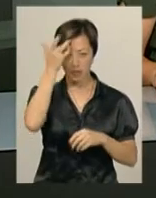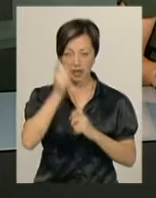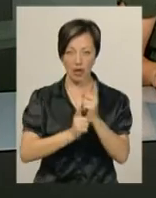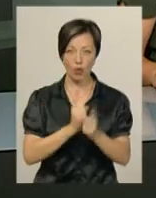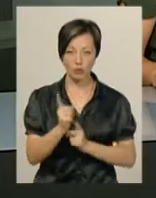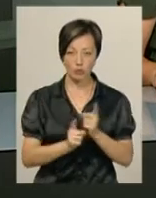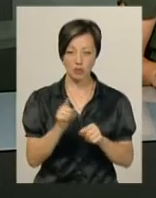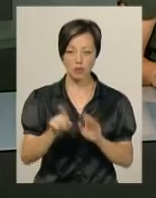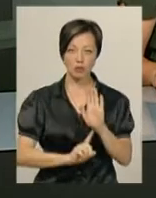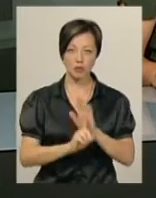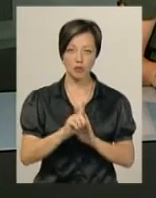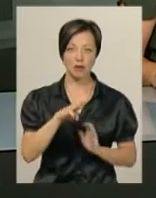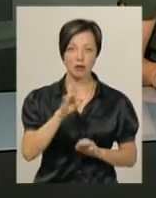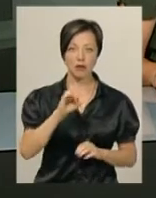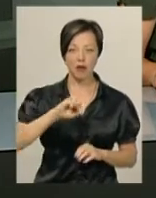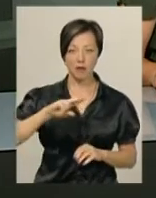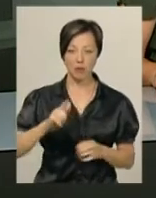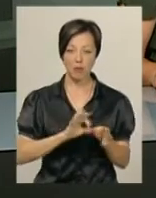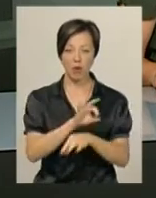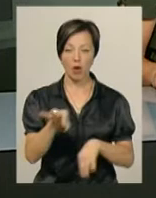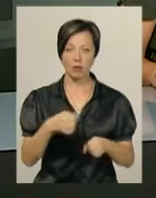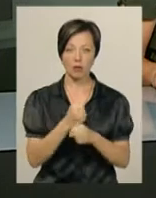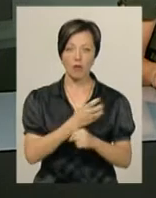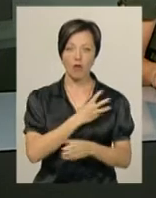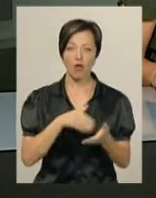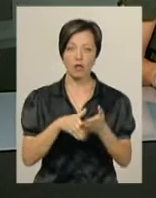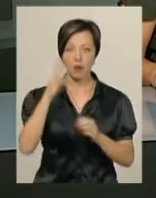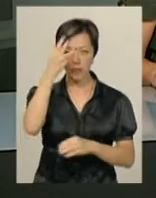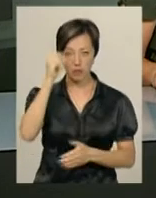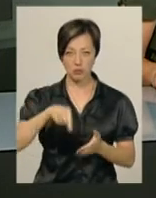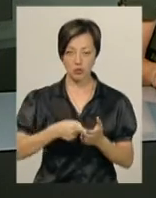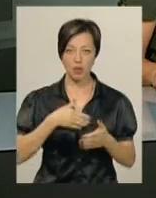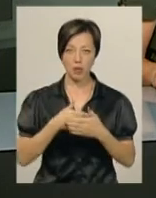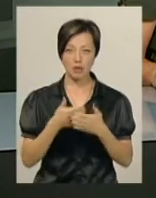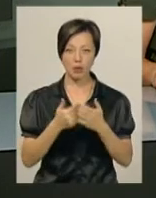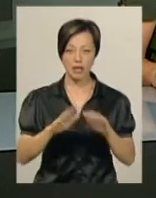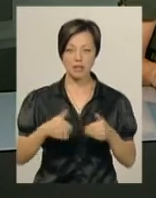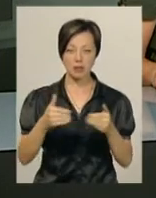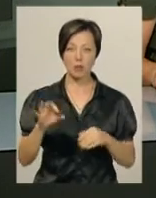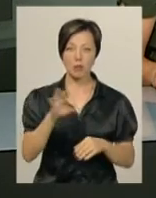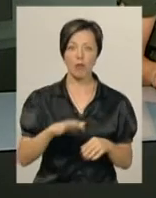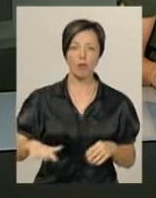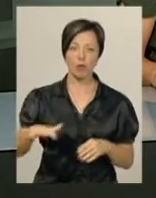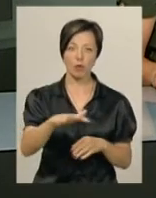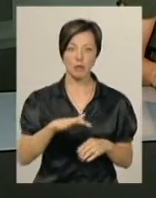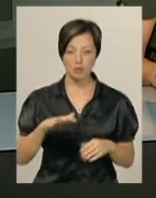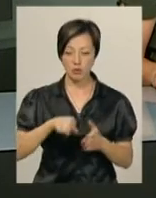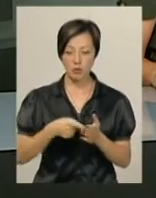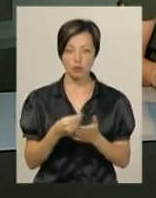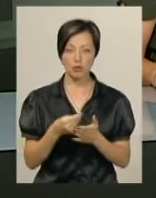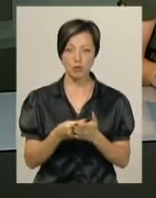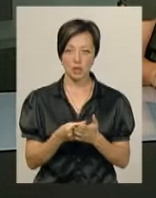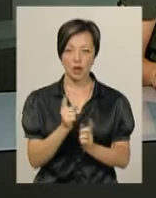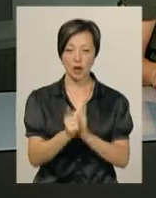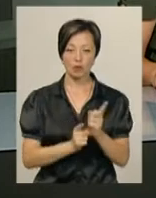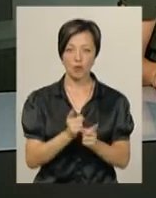реконструкція там розпочалася в травні. Проект розробляли волонтери Хмельницької міської громадської ініціативи про простір. З міського бюджету на